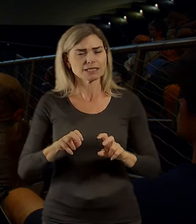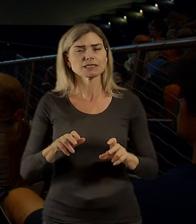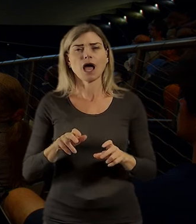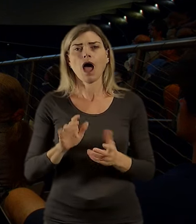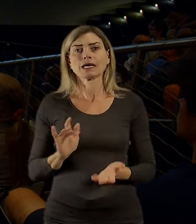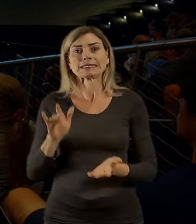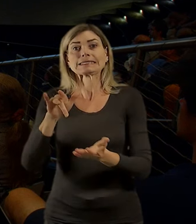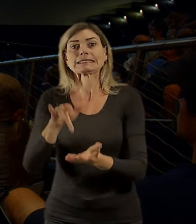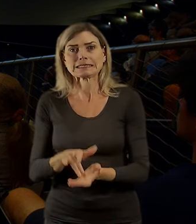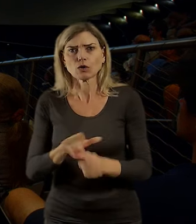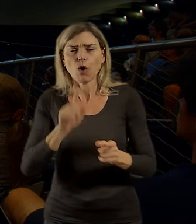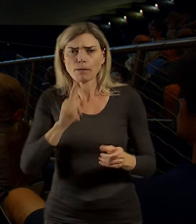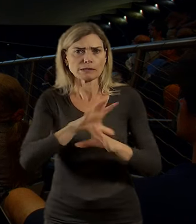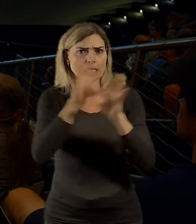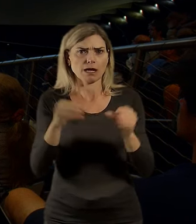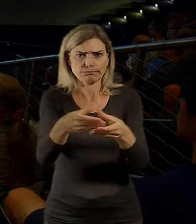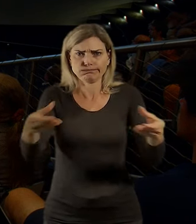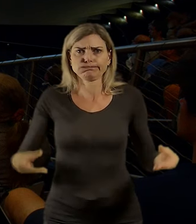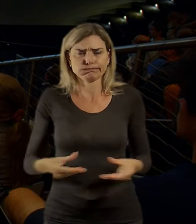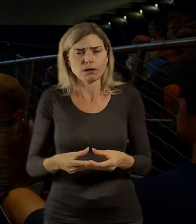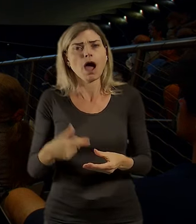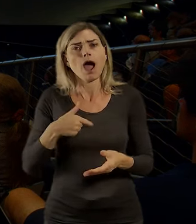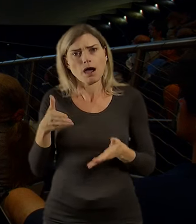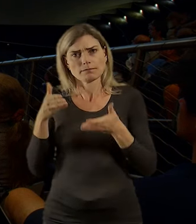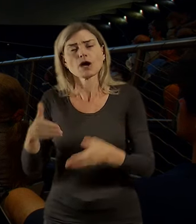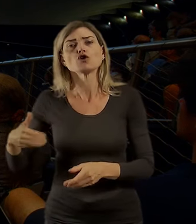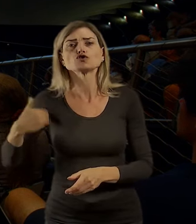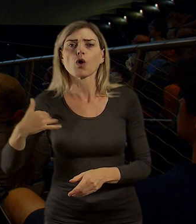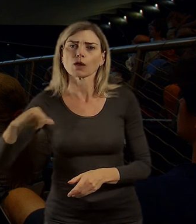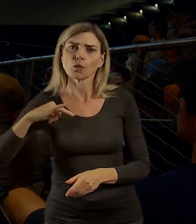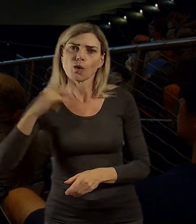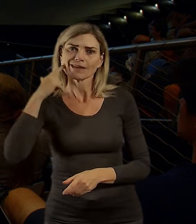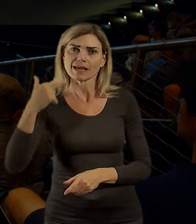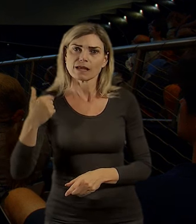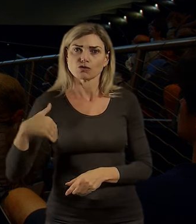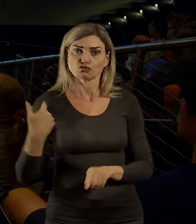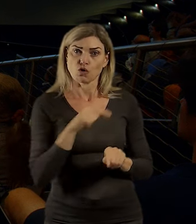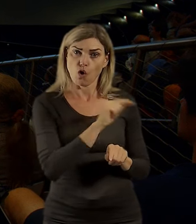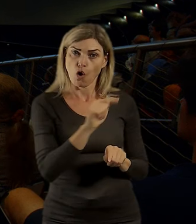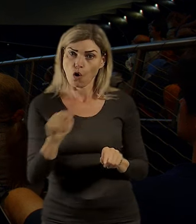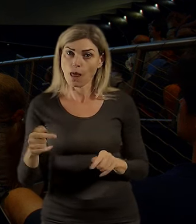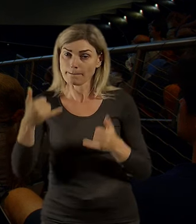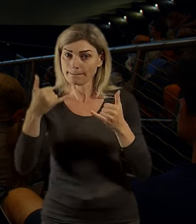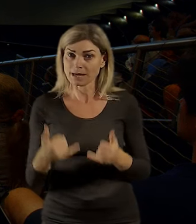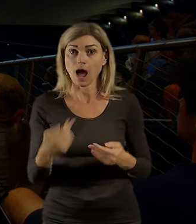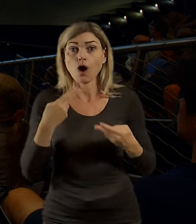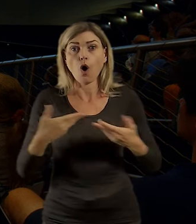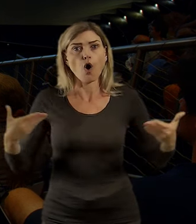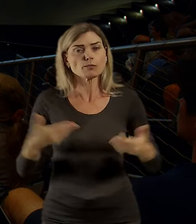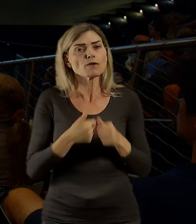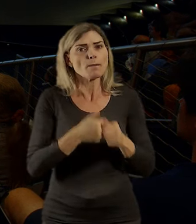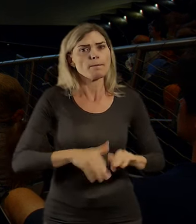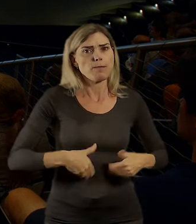analýz tady té obrovské bychly, bylo zjistit, zda kapacity škol, pražský škol, odpovídají počtu dětí a